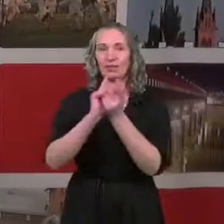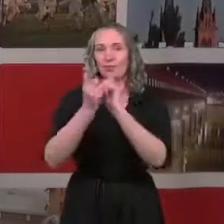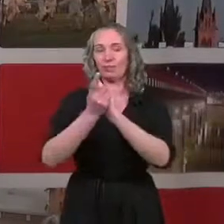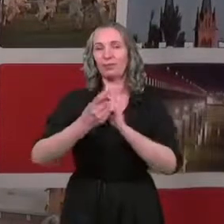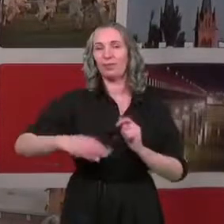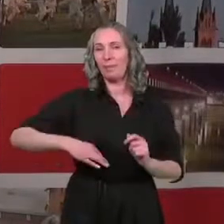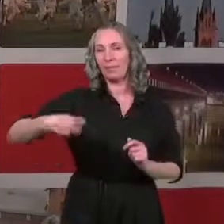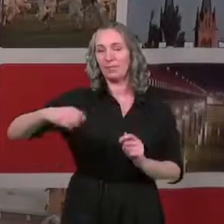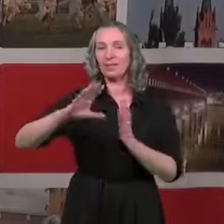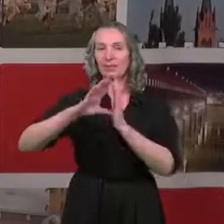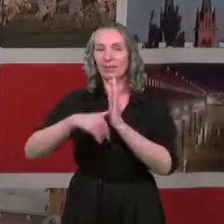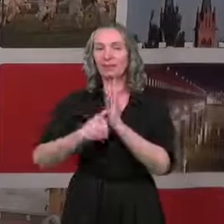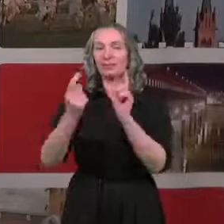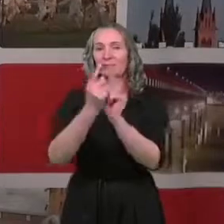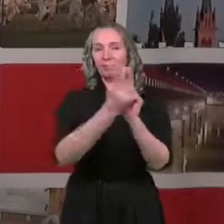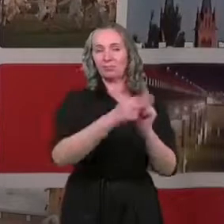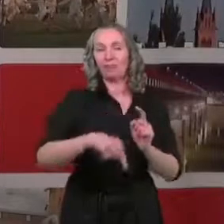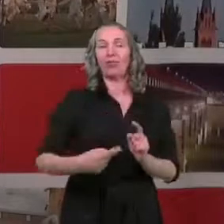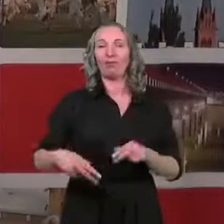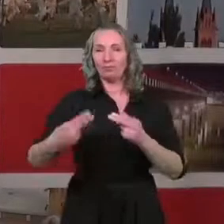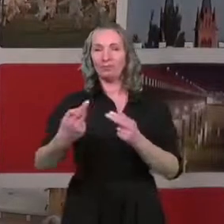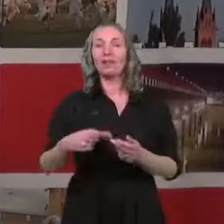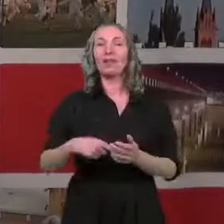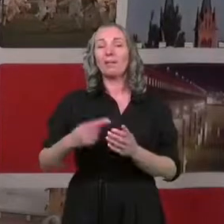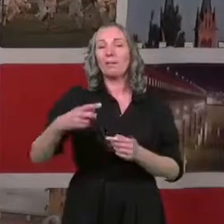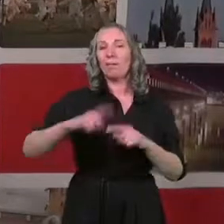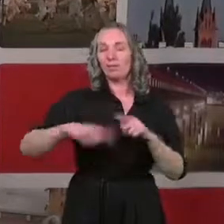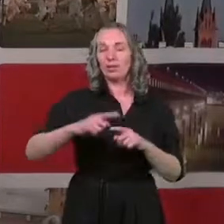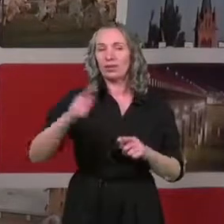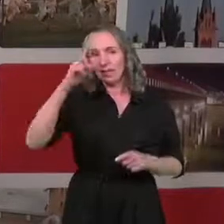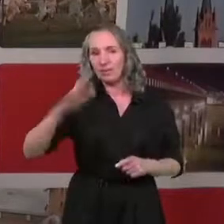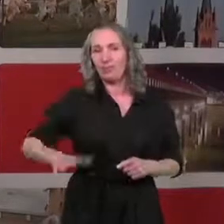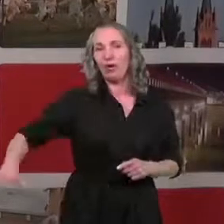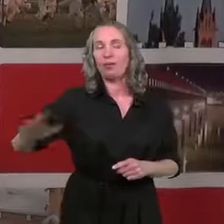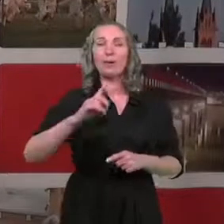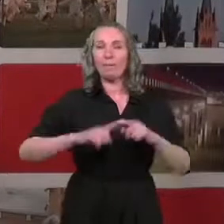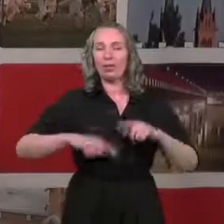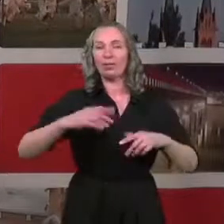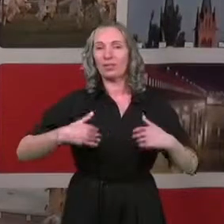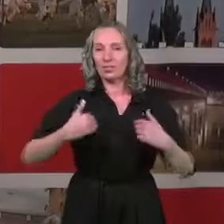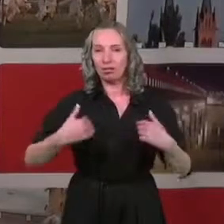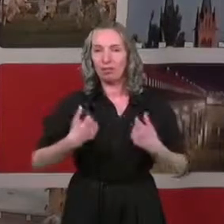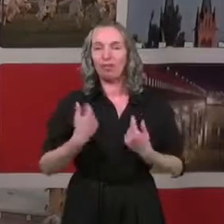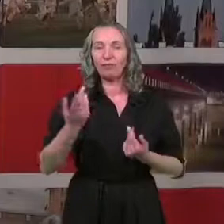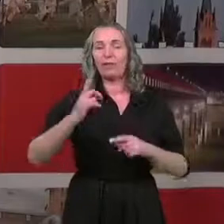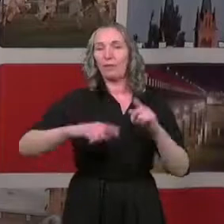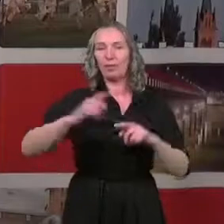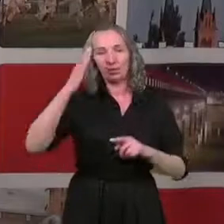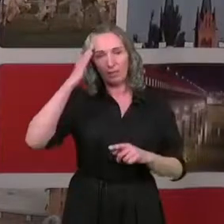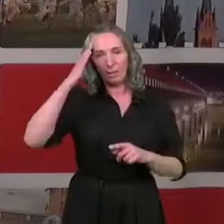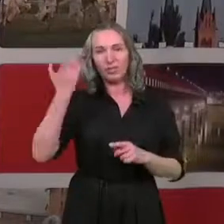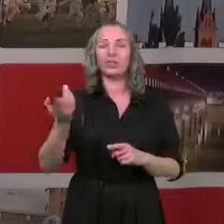miasta z mieszkańcami. A jego tematyką będzie polityka społeczna, polityka zdrowotna, polityka mieszkaniowa,